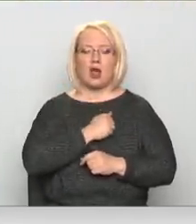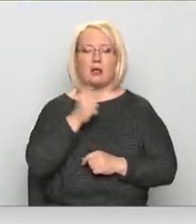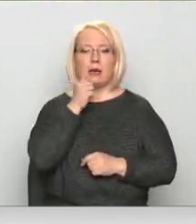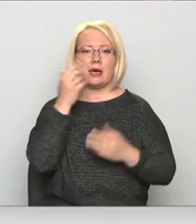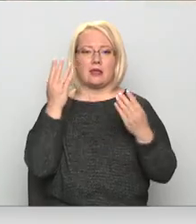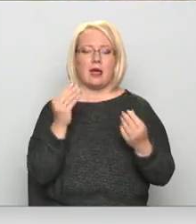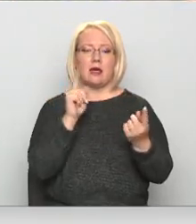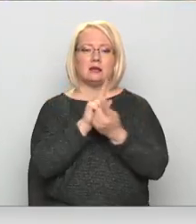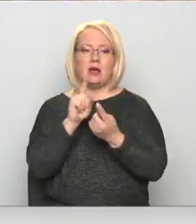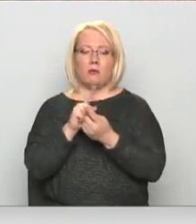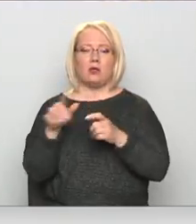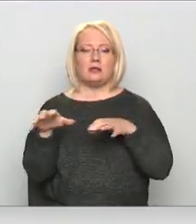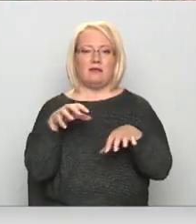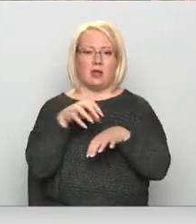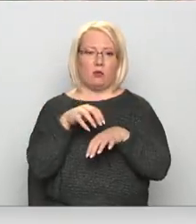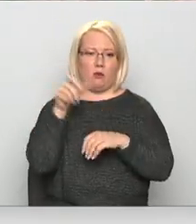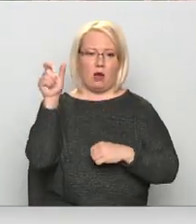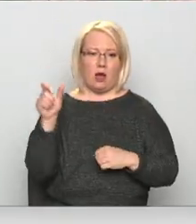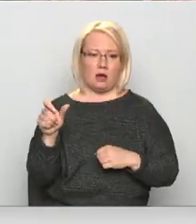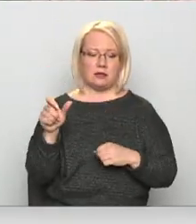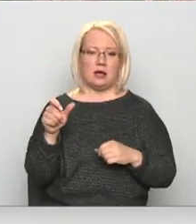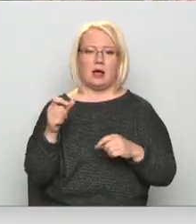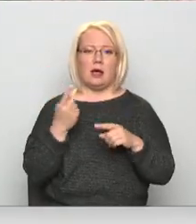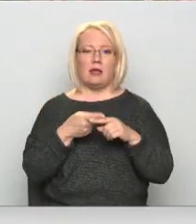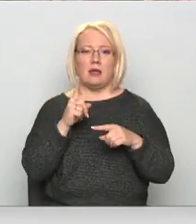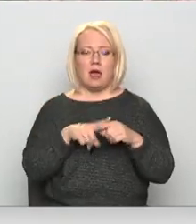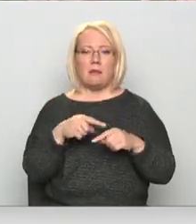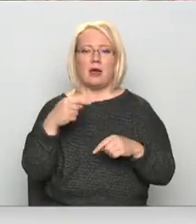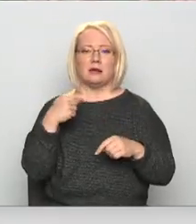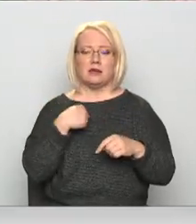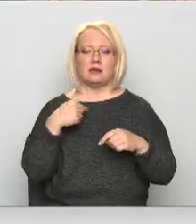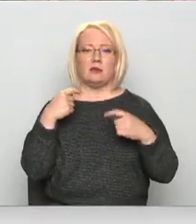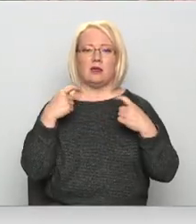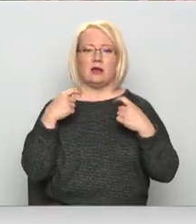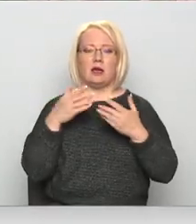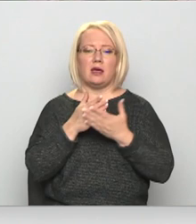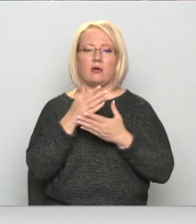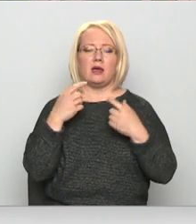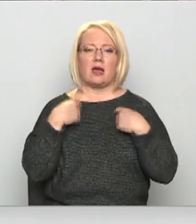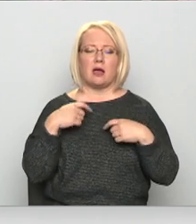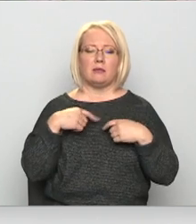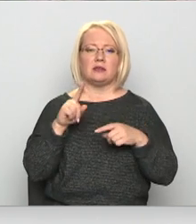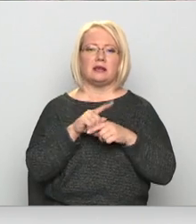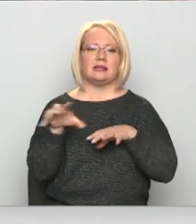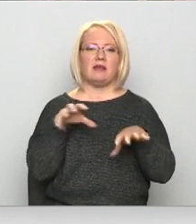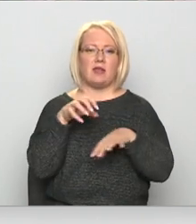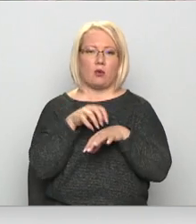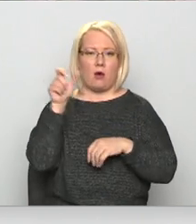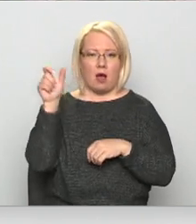sastopas arī veterināra ārsti. Tā kā es esmu arī iekļapas dzīvnieku patversmes vetārsts, tāds svaigas gadījums, kad